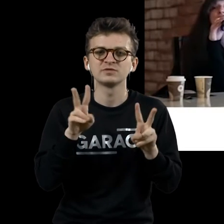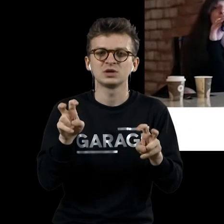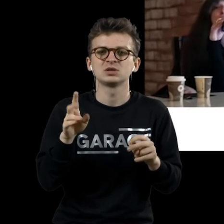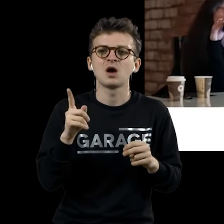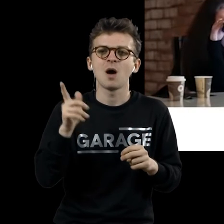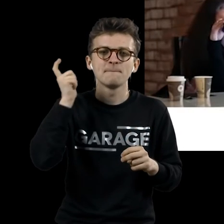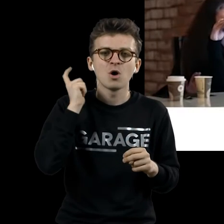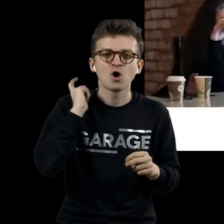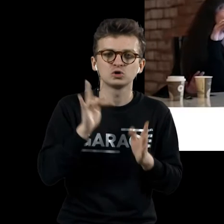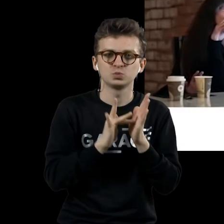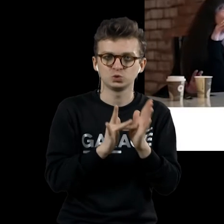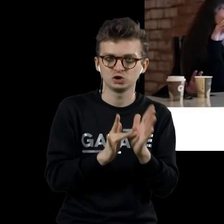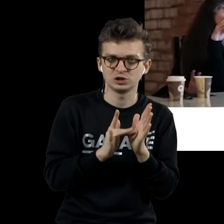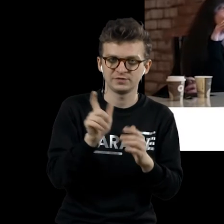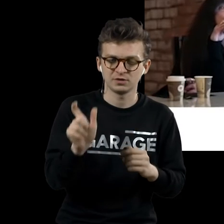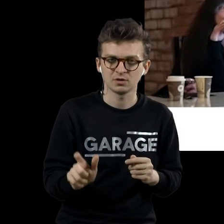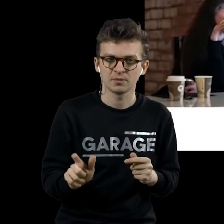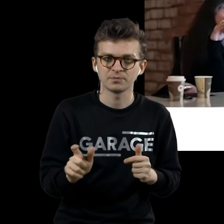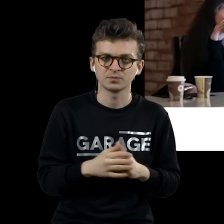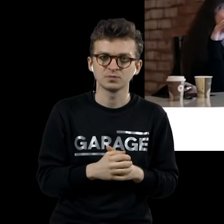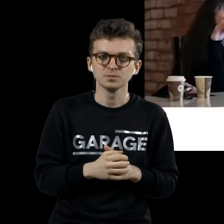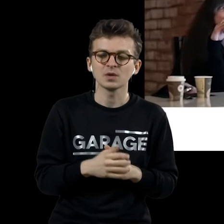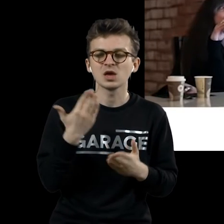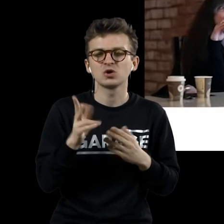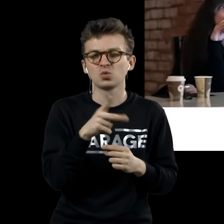путешественника, это, если кто помнит,